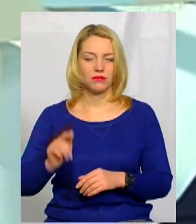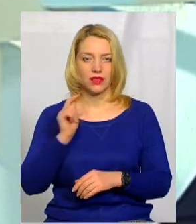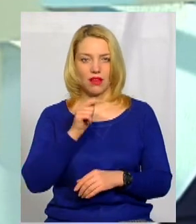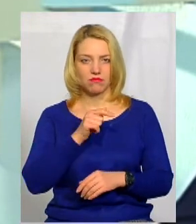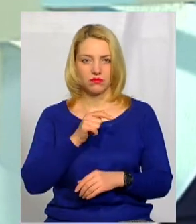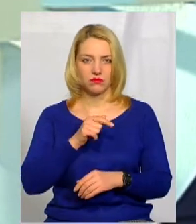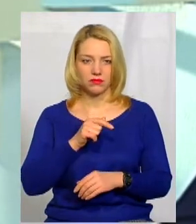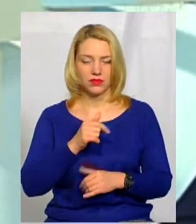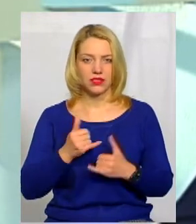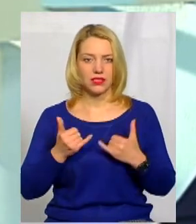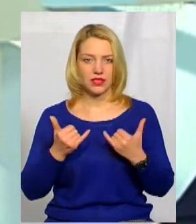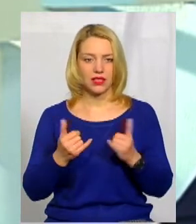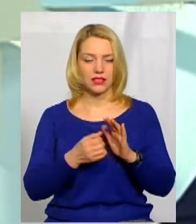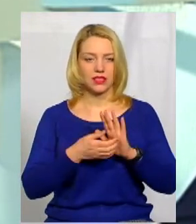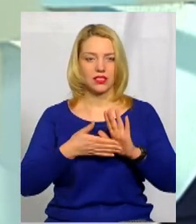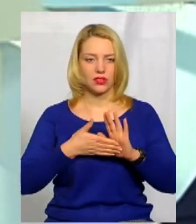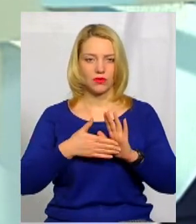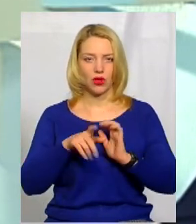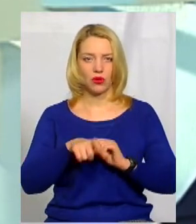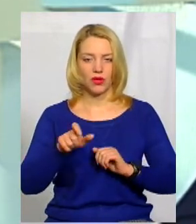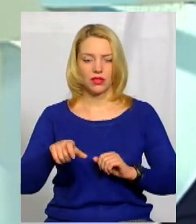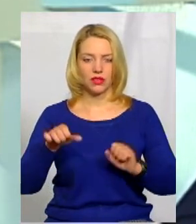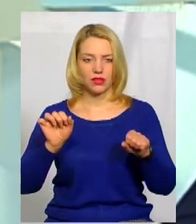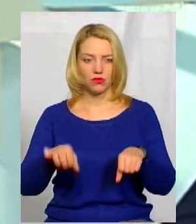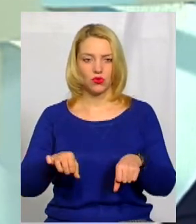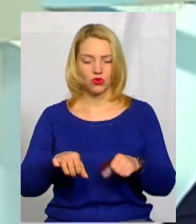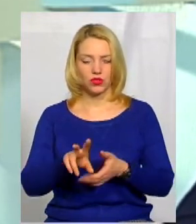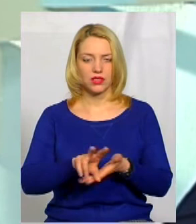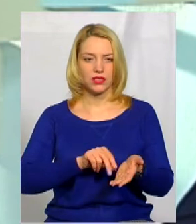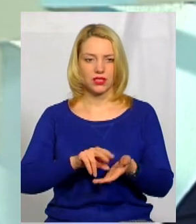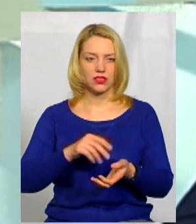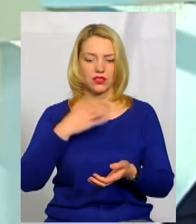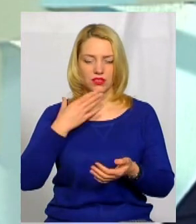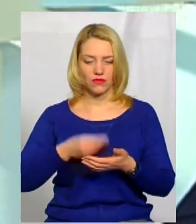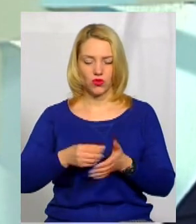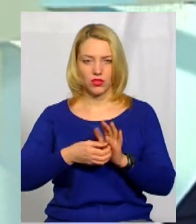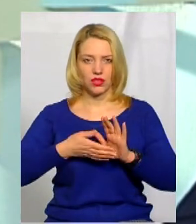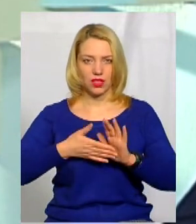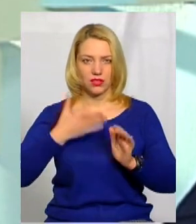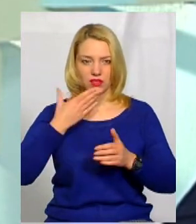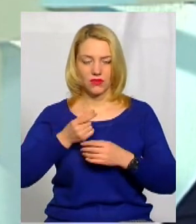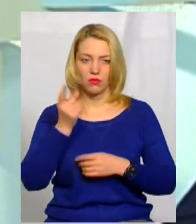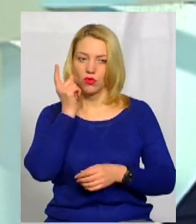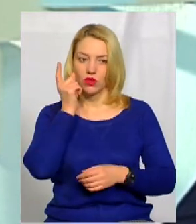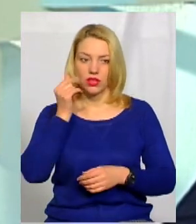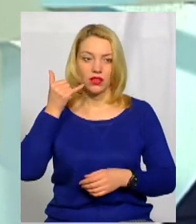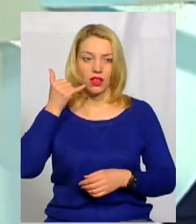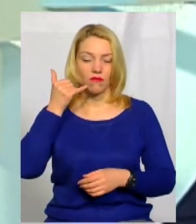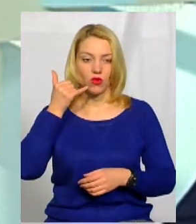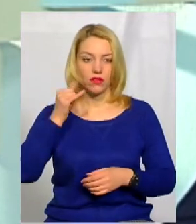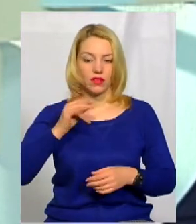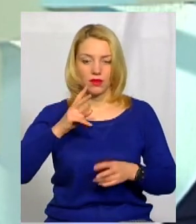Там зараз, якби, зареєстровані громадяни можуть скачати собі дані на свій мобільний телефон,